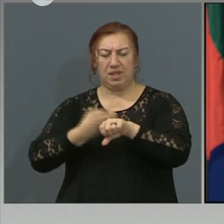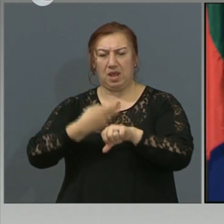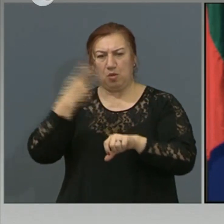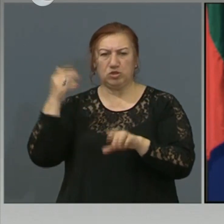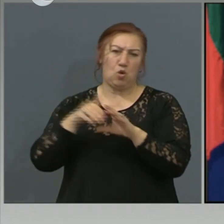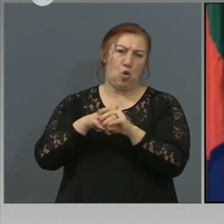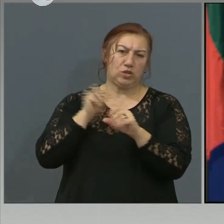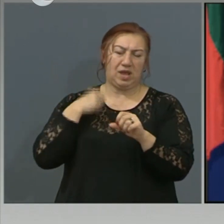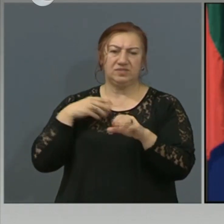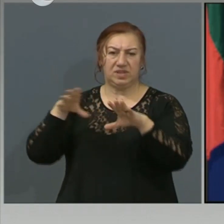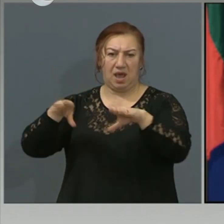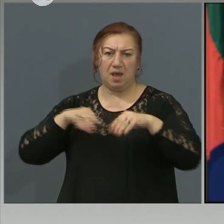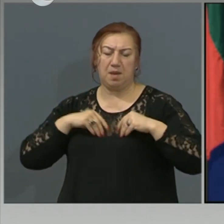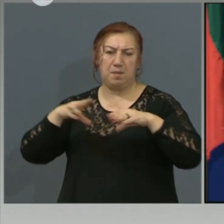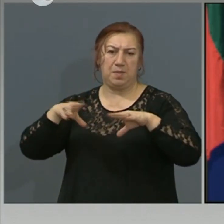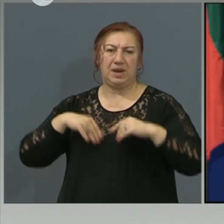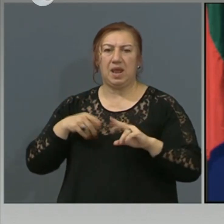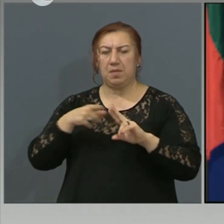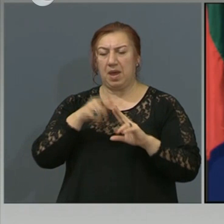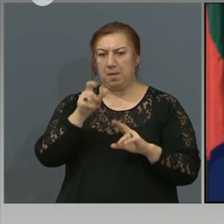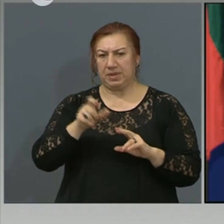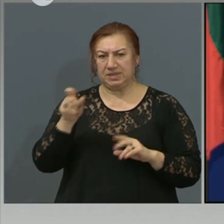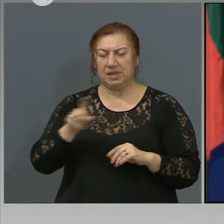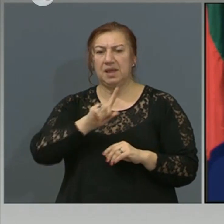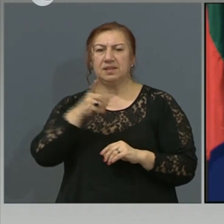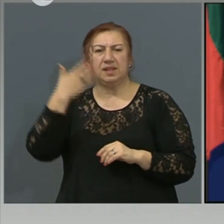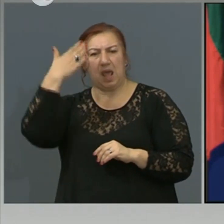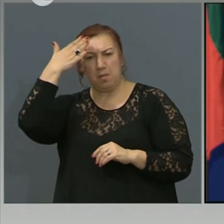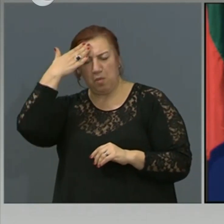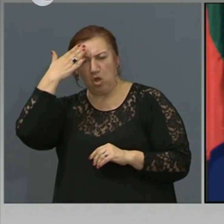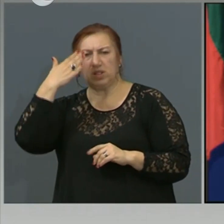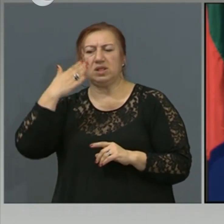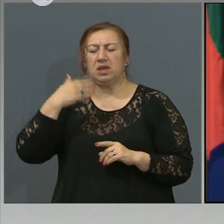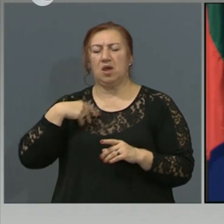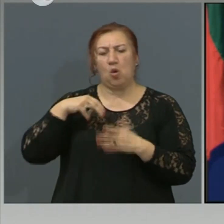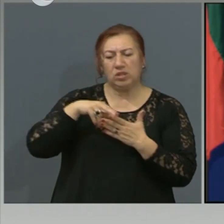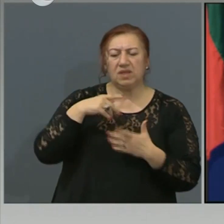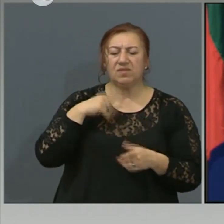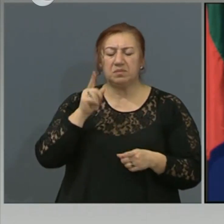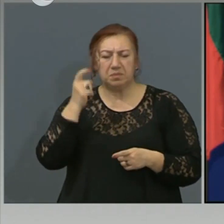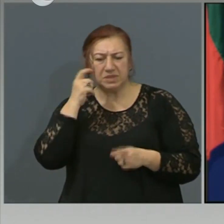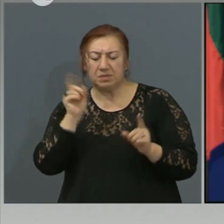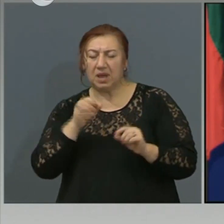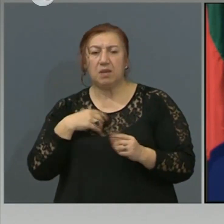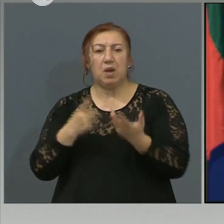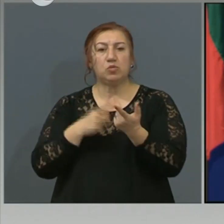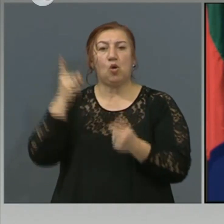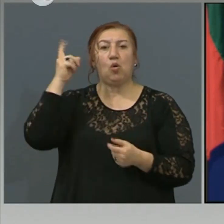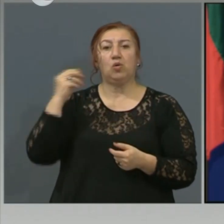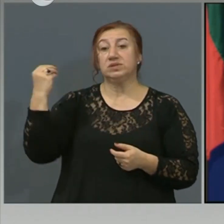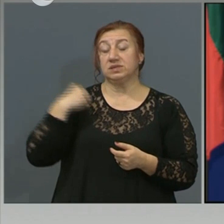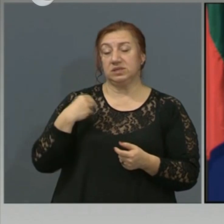да приемат пациенти не болни или несъмнителни за коронавирус? Защото и такива сигнали зачетиха много.